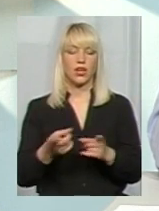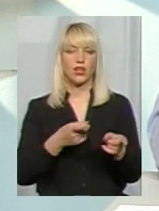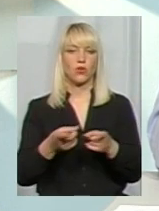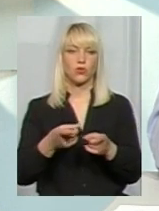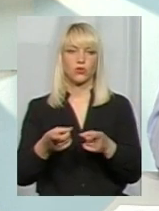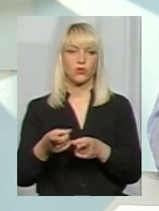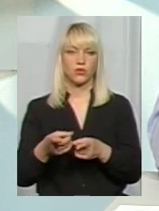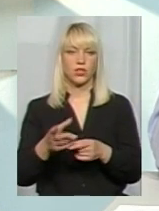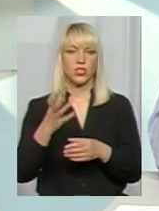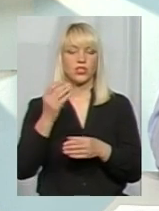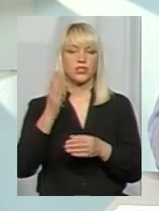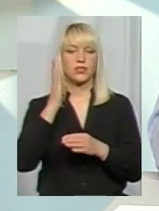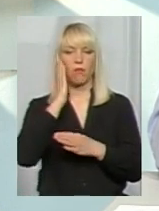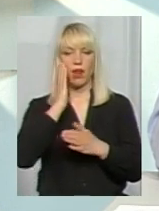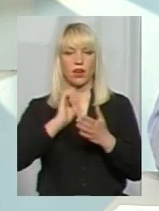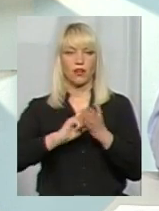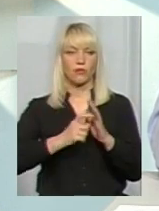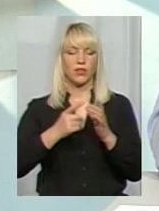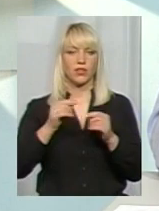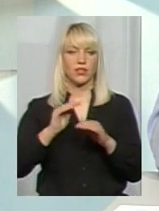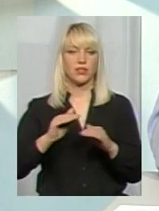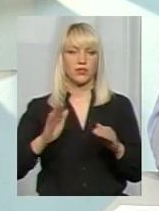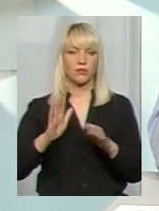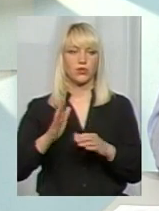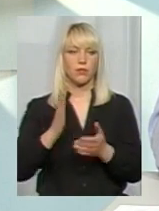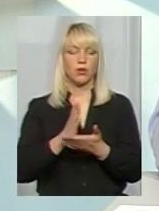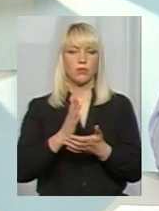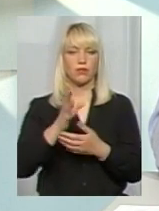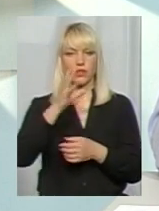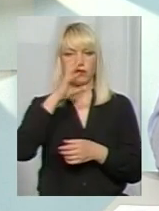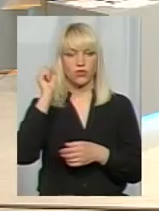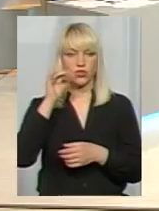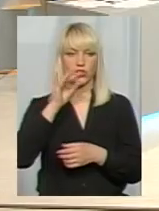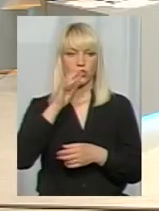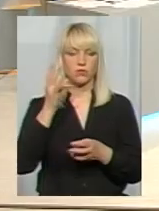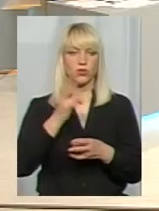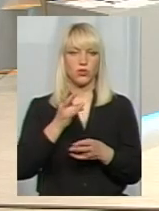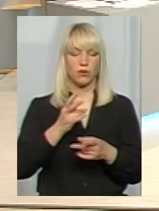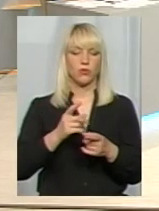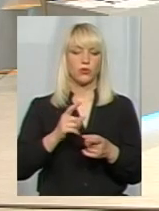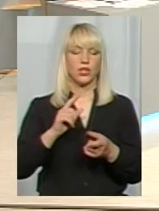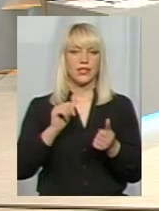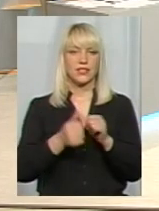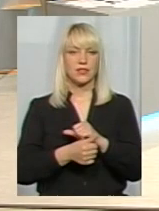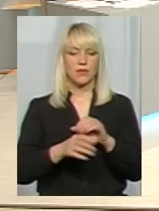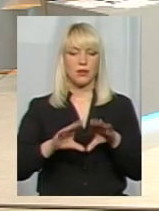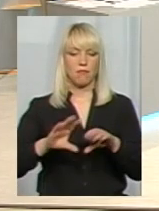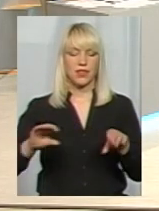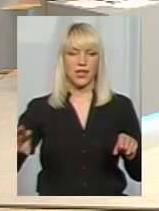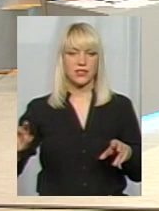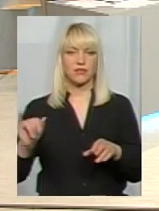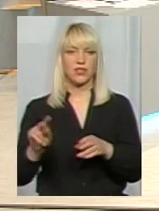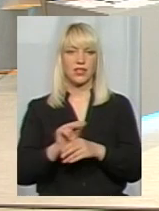спальні кімнати, бо там, де будуть діти перебувати в нічний час, тобто, потребують частина від них і заміна матрасів, ремонту